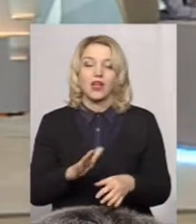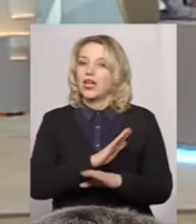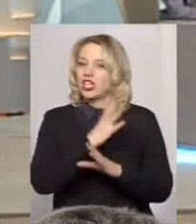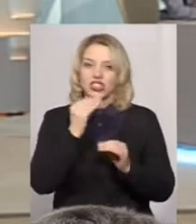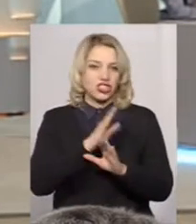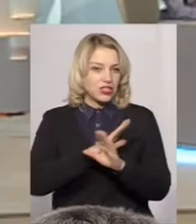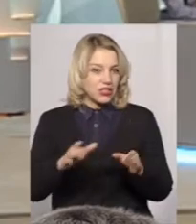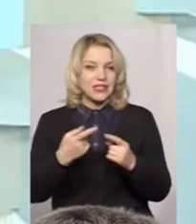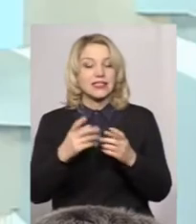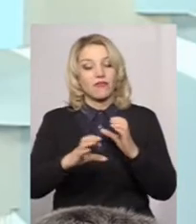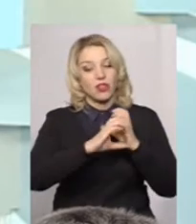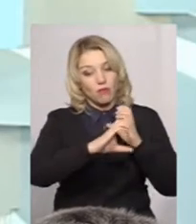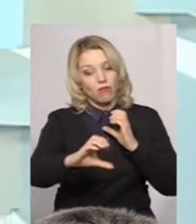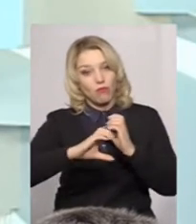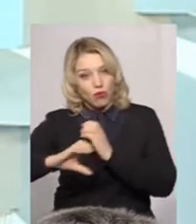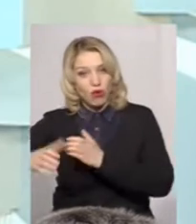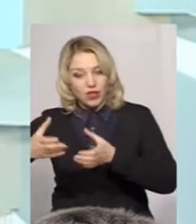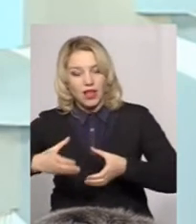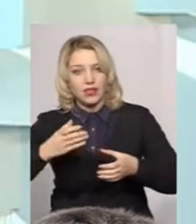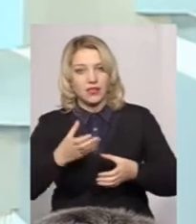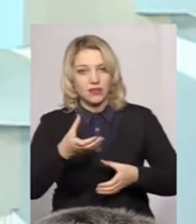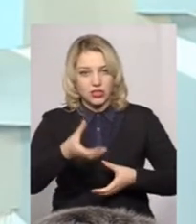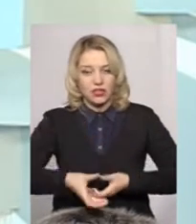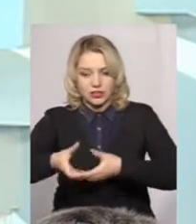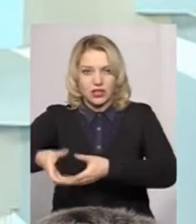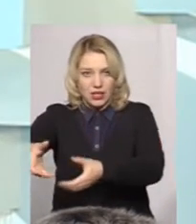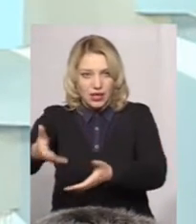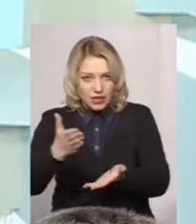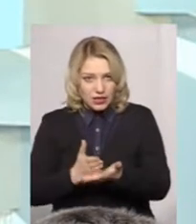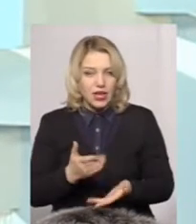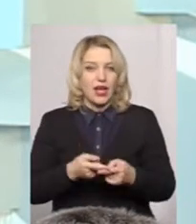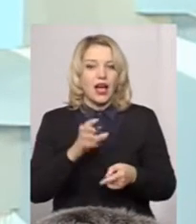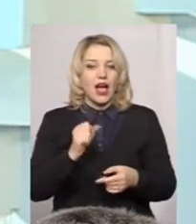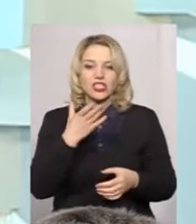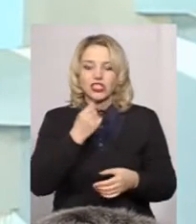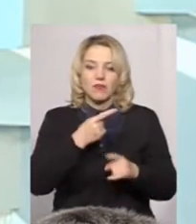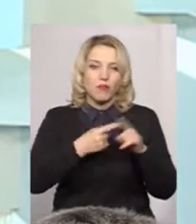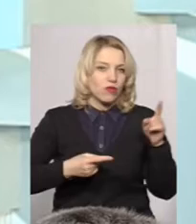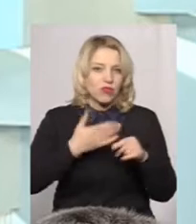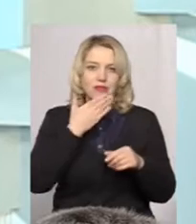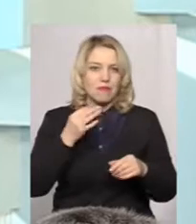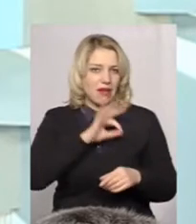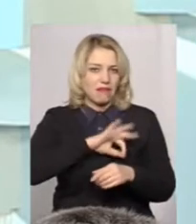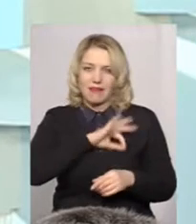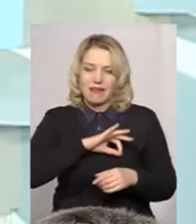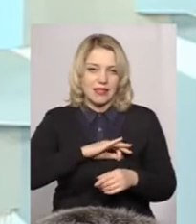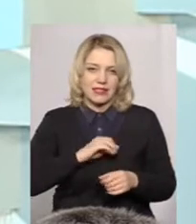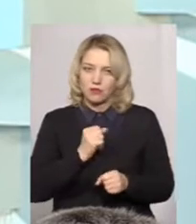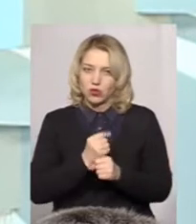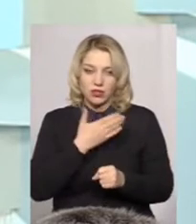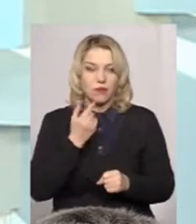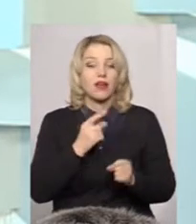Це прокладені. Частина з них десь біля 20% ще не введені в експлуатацію. Я спочатку нашої розмови